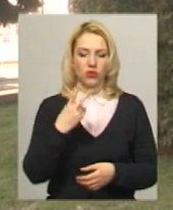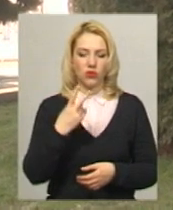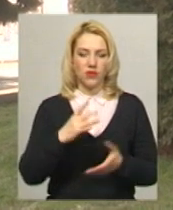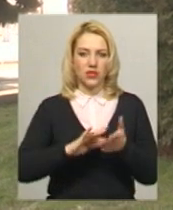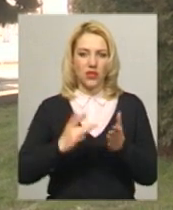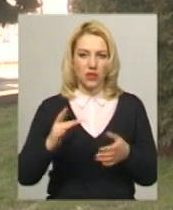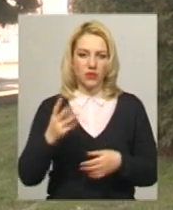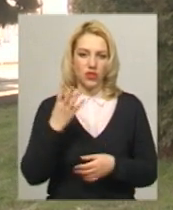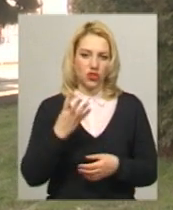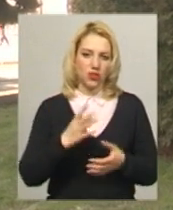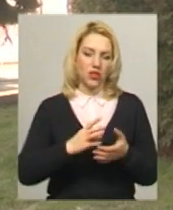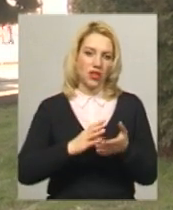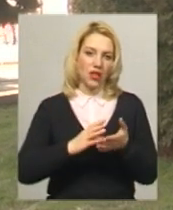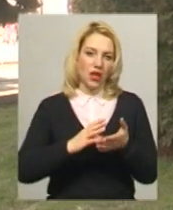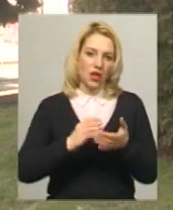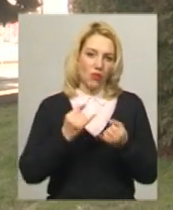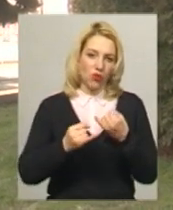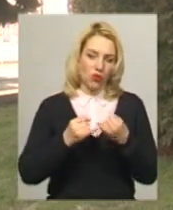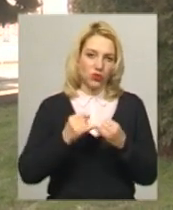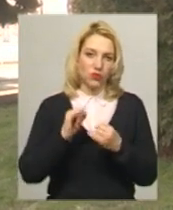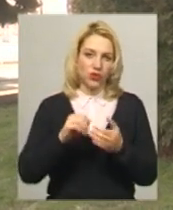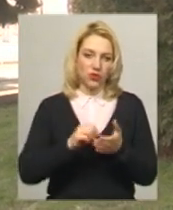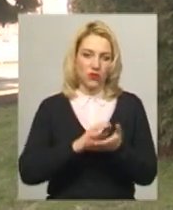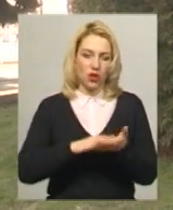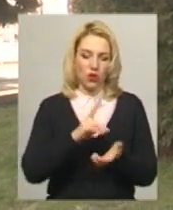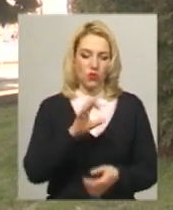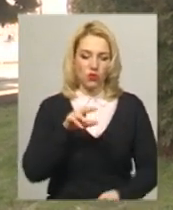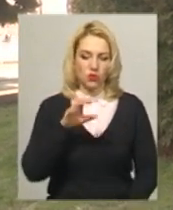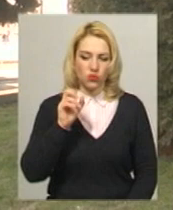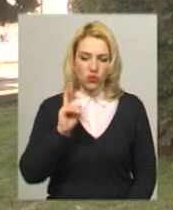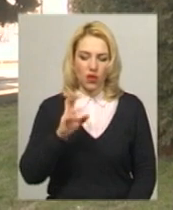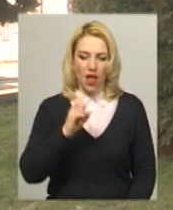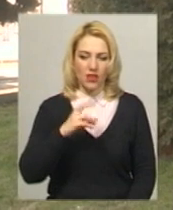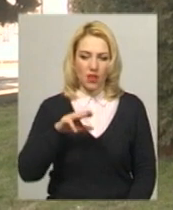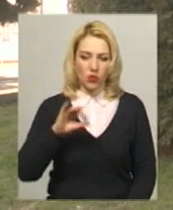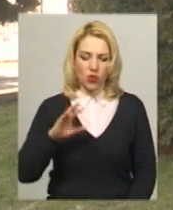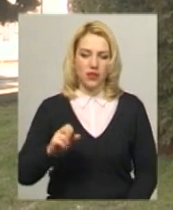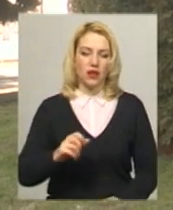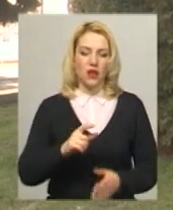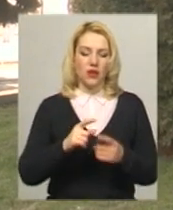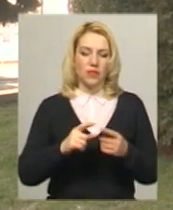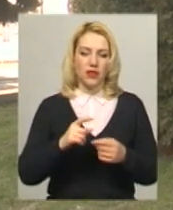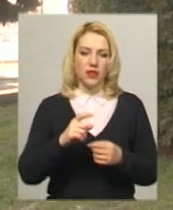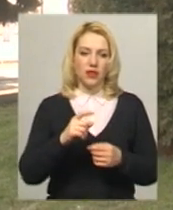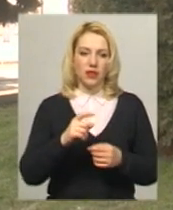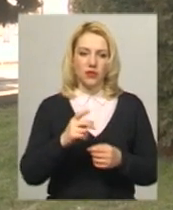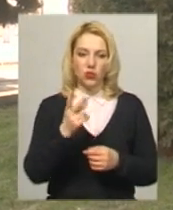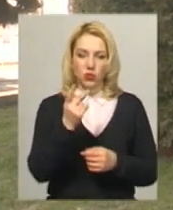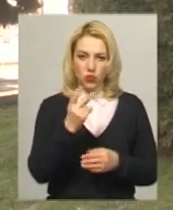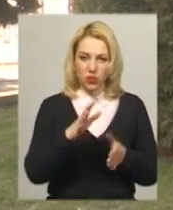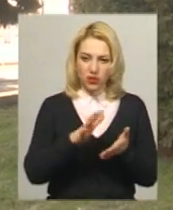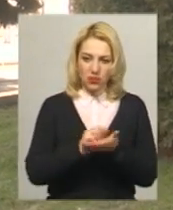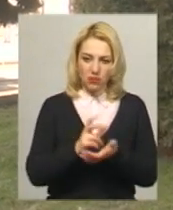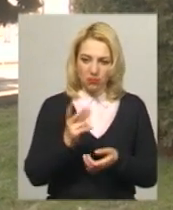і чотири бронзових. Відзначились Костюк Анатолій у розділі «Фуллконтакт» став другим, а в